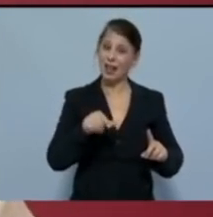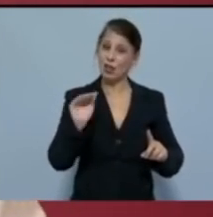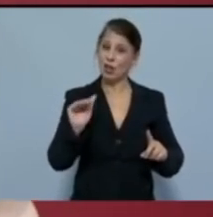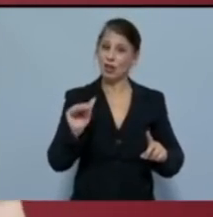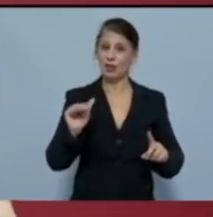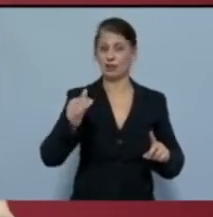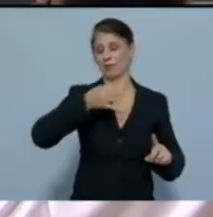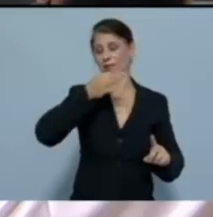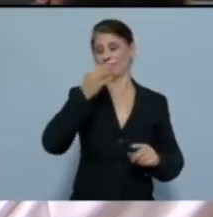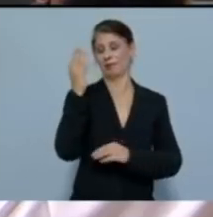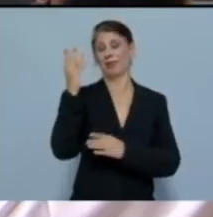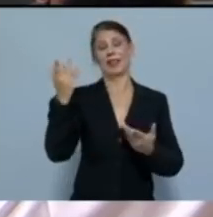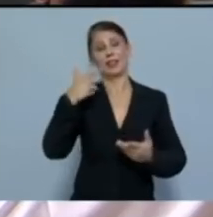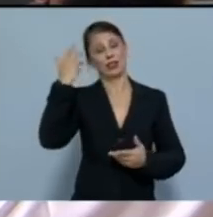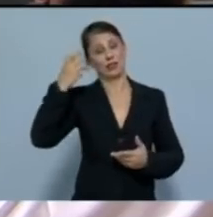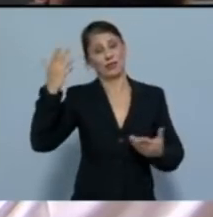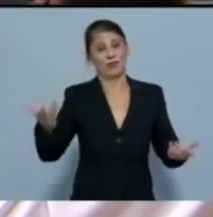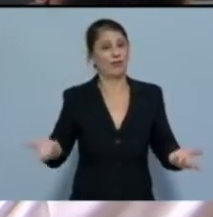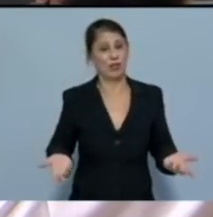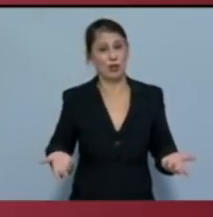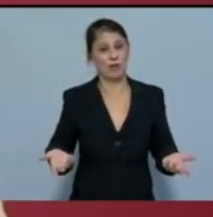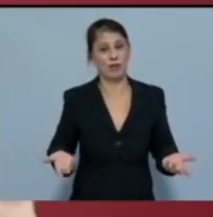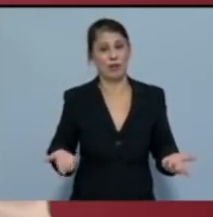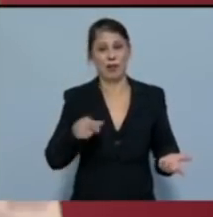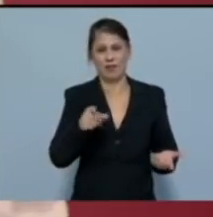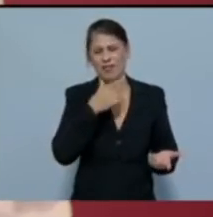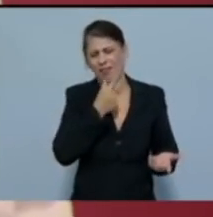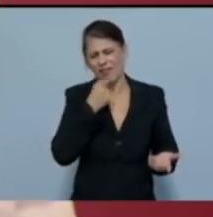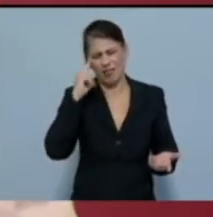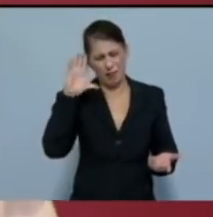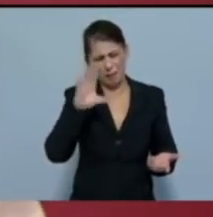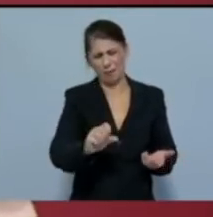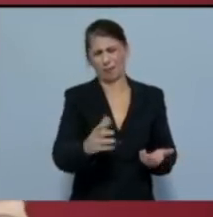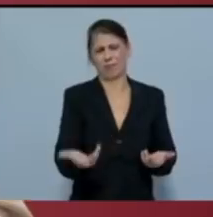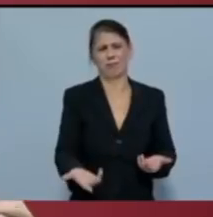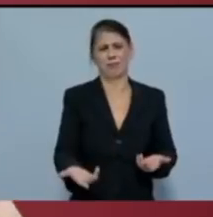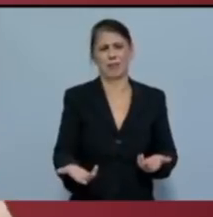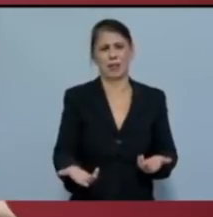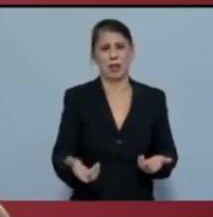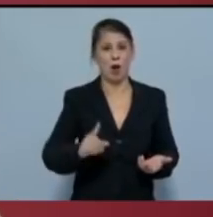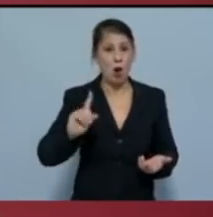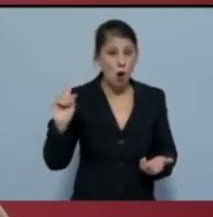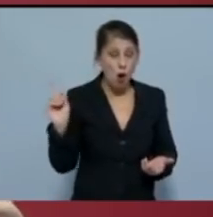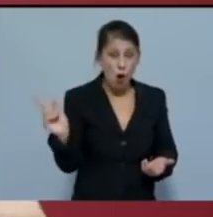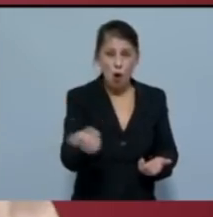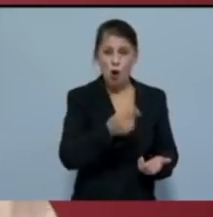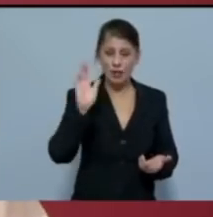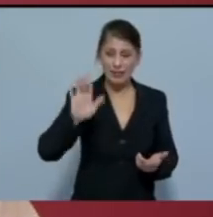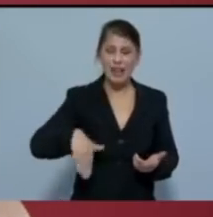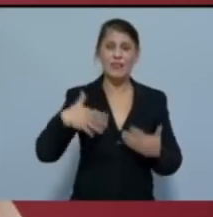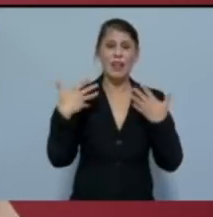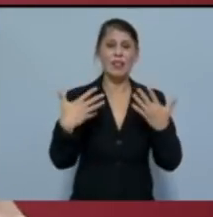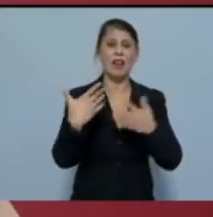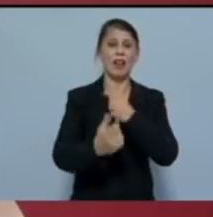ρητορικό, γιατί χωριό που φαίνεται, κολαούζο δεν θέλει. Όλη την τελευταία δεκαετία, με